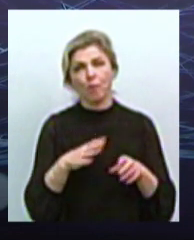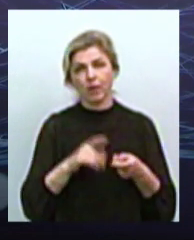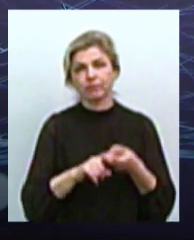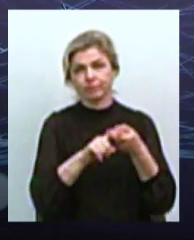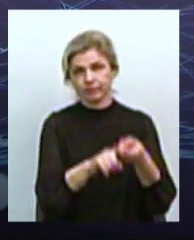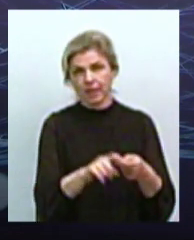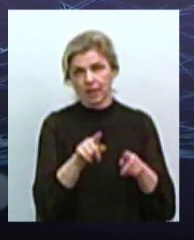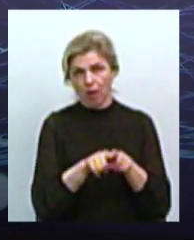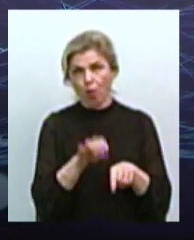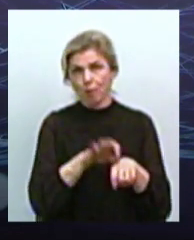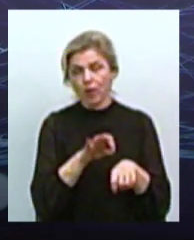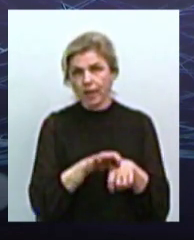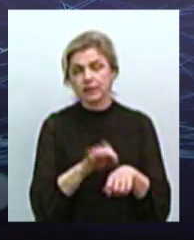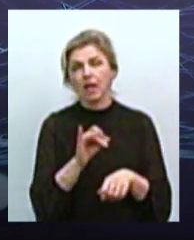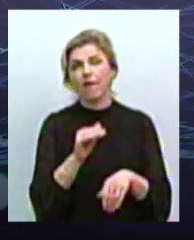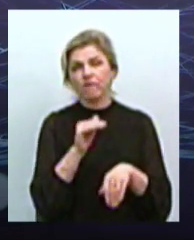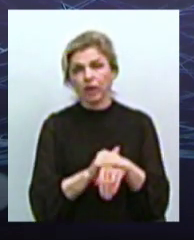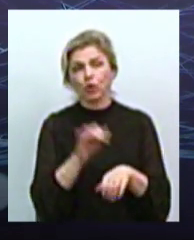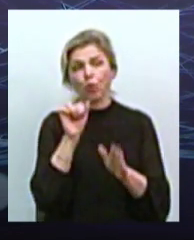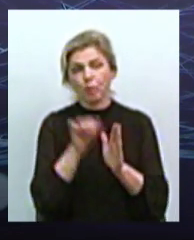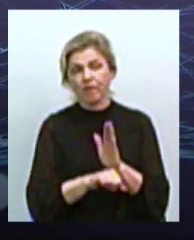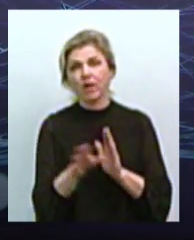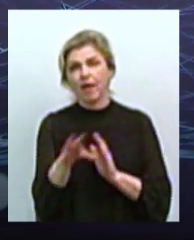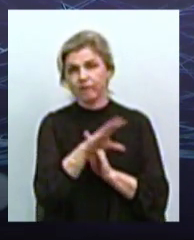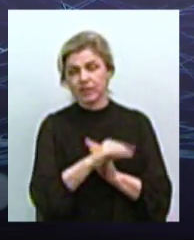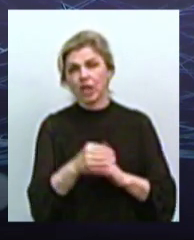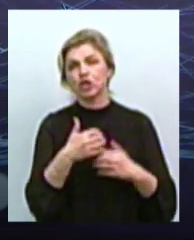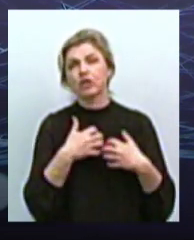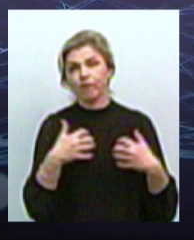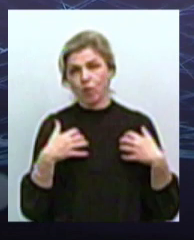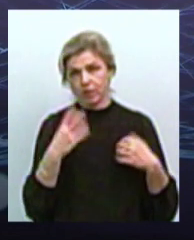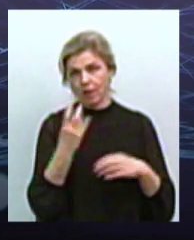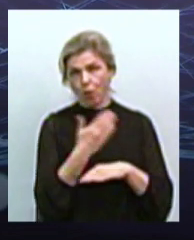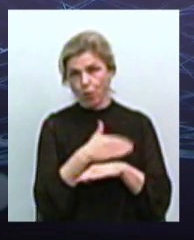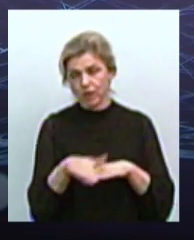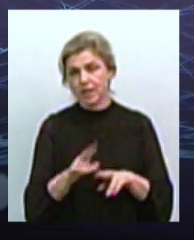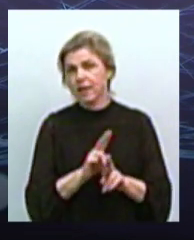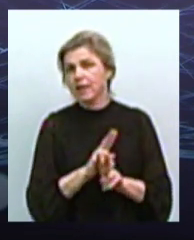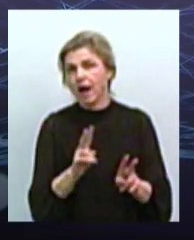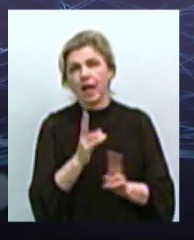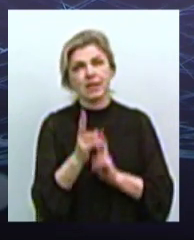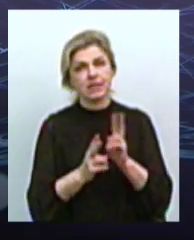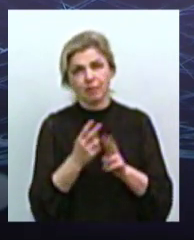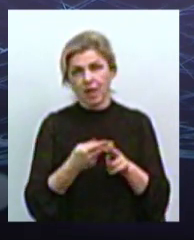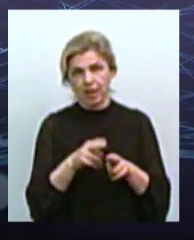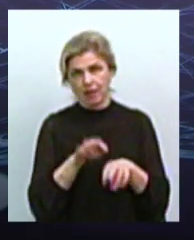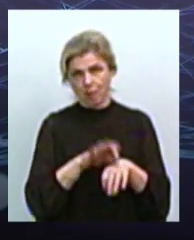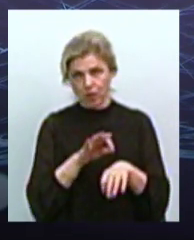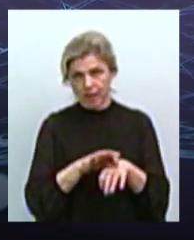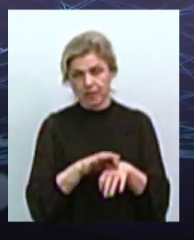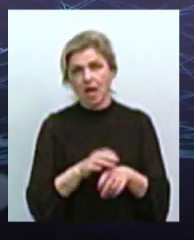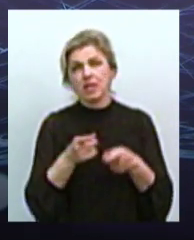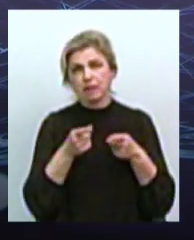гельмінту, і фактично вбиваючи навіть усіх тварин на вулиці, ми ніяк не змінюємо ситуацію з дирофіляріями. Це насправді просто